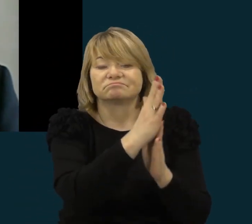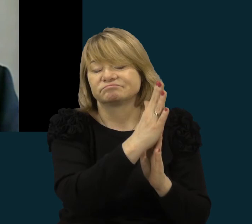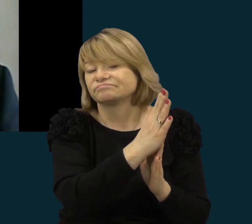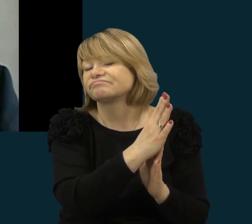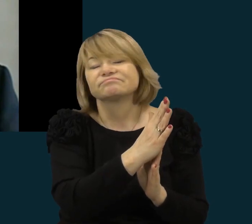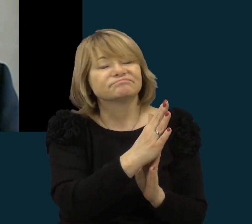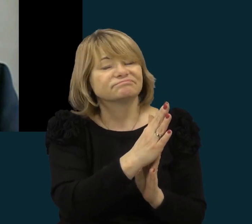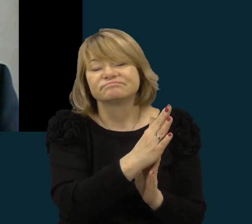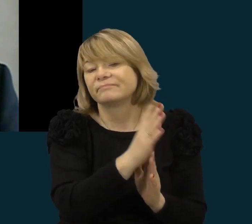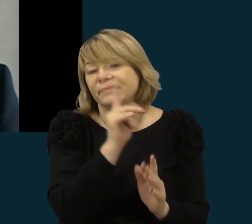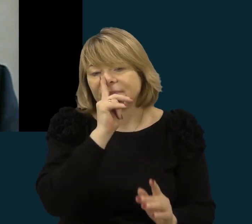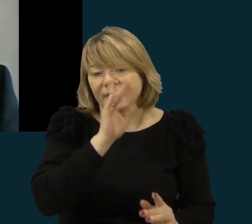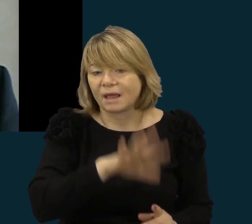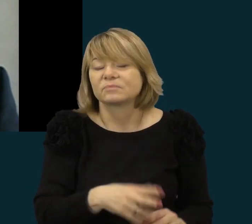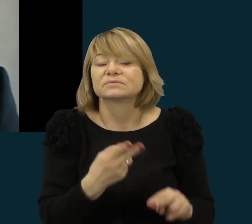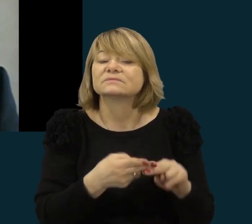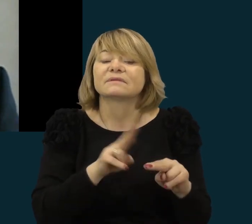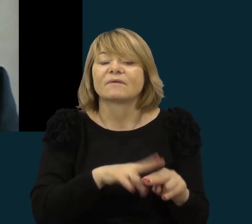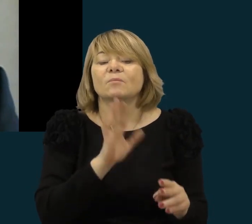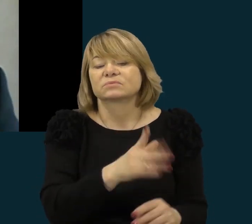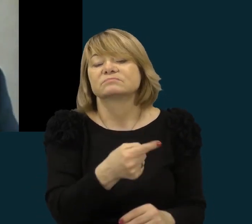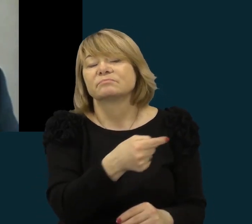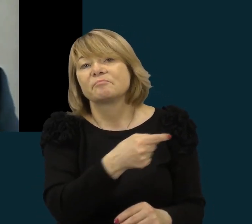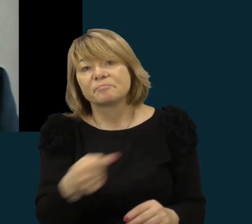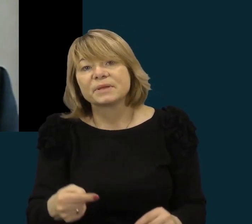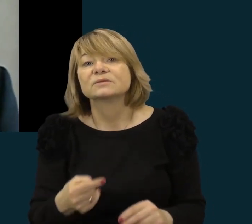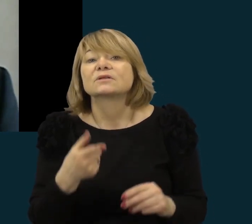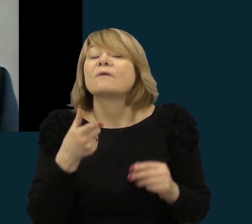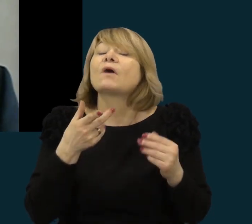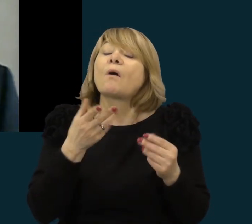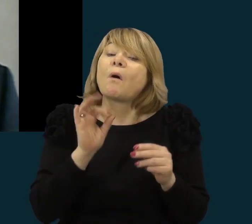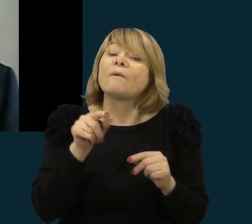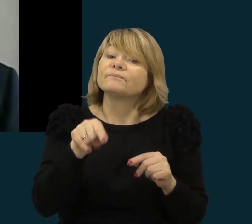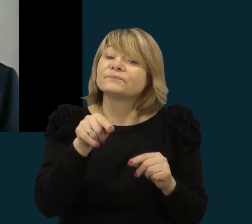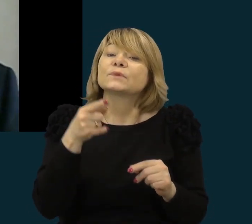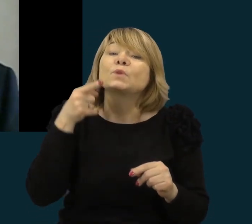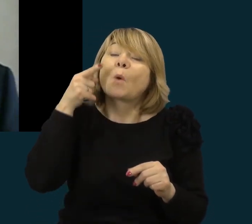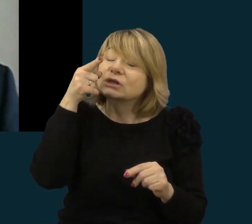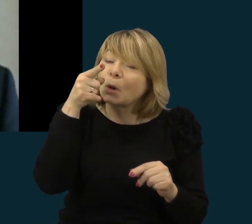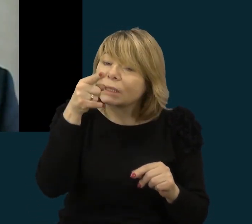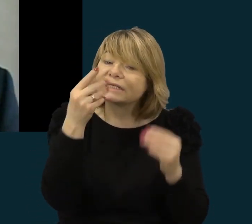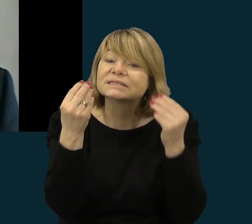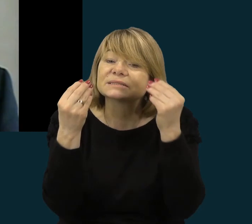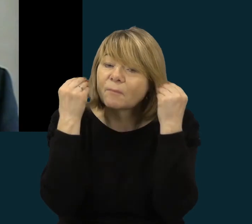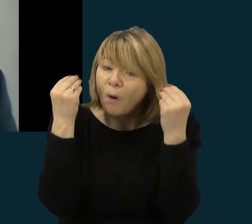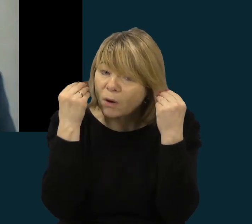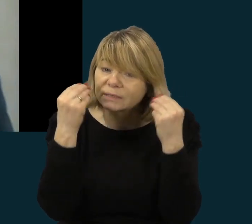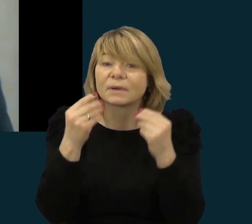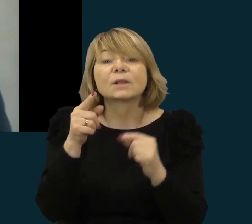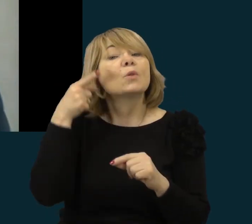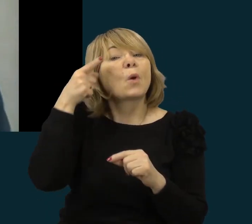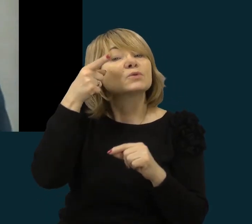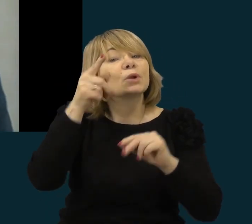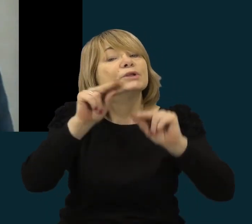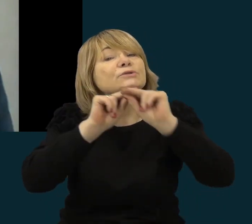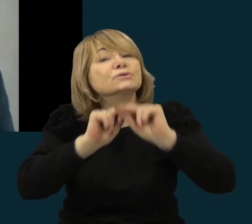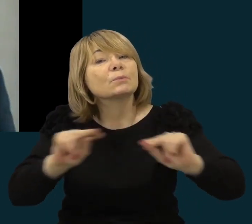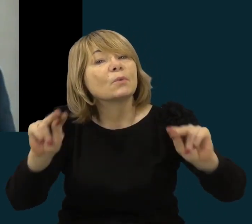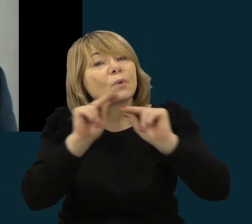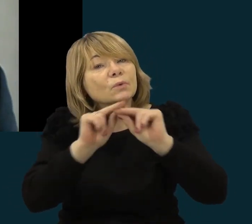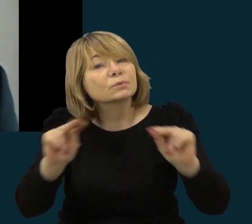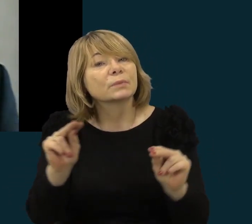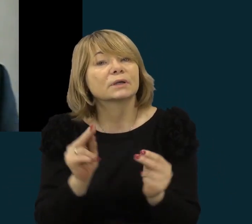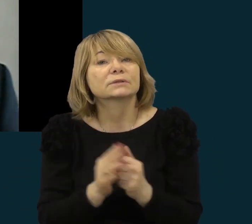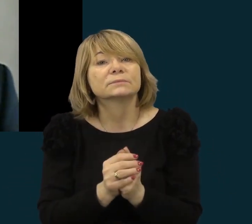bus praga. Tai va, nuotolinis mokymas, žinokit, nuotolinis ūgdymas neturėtų būti, kaip